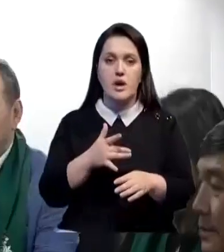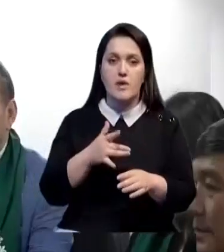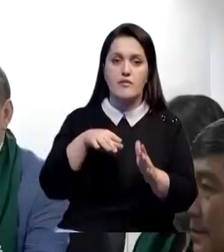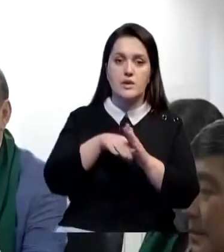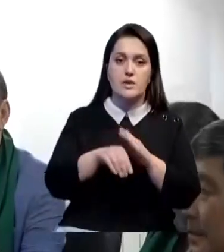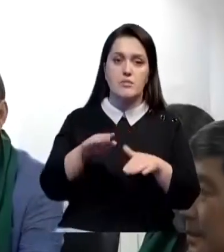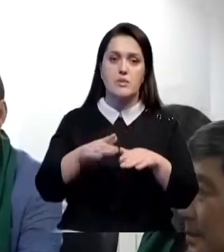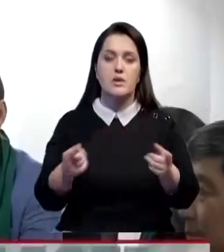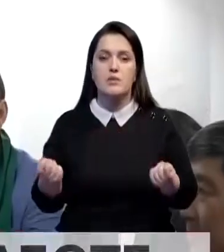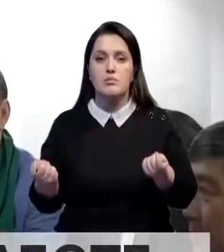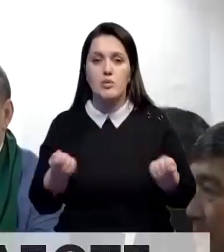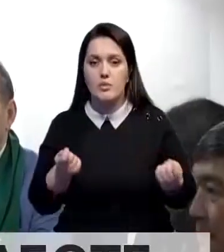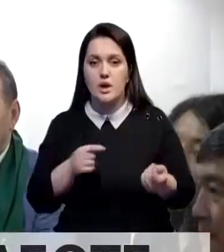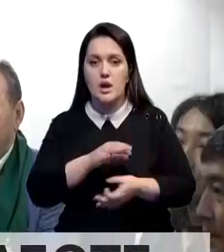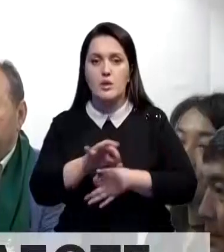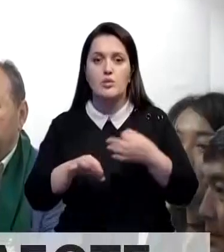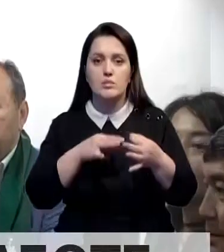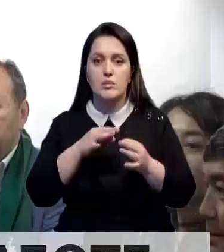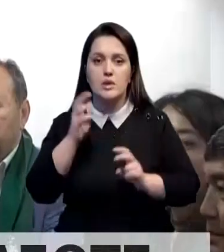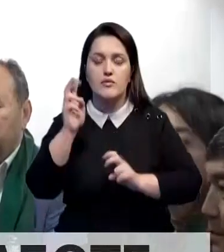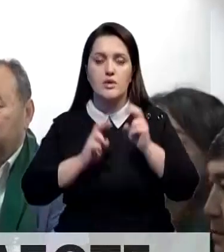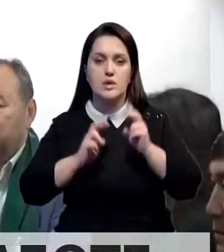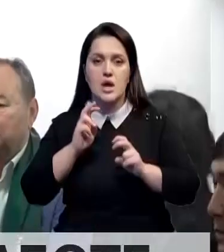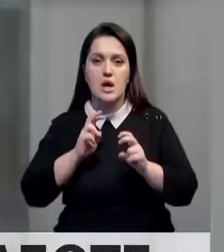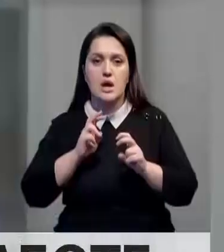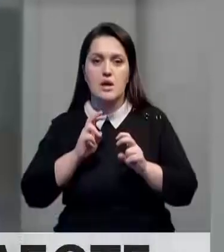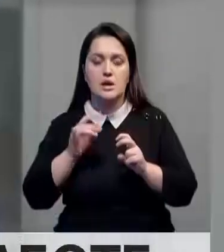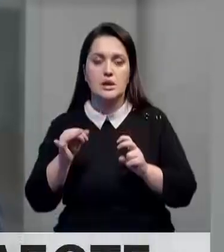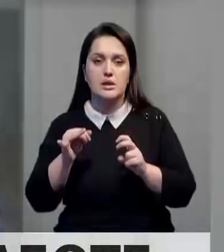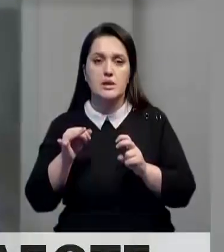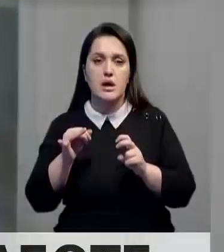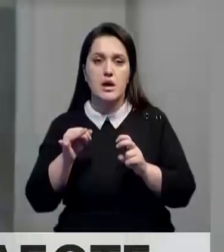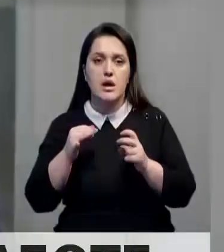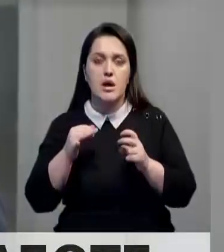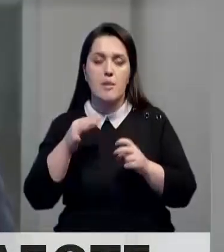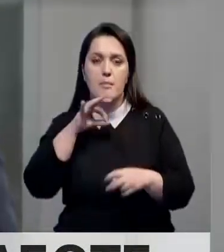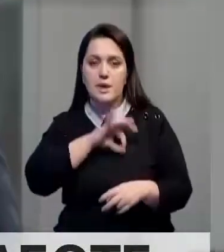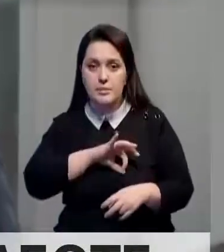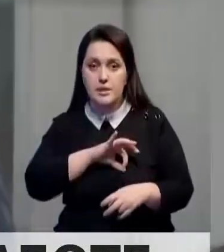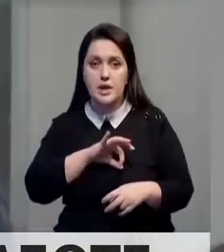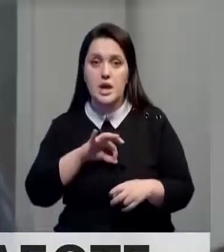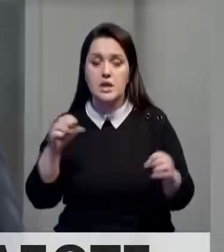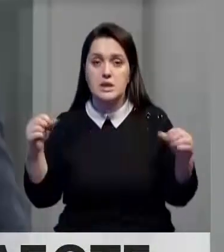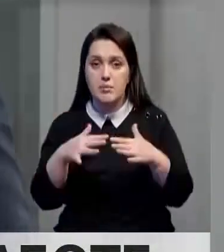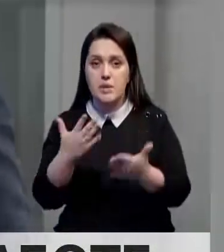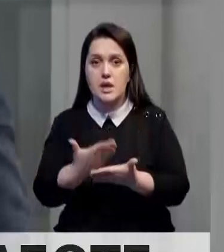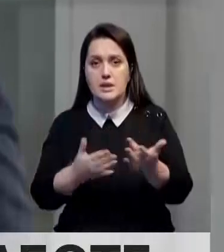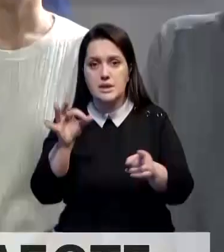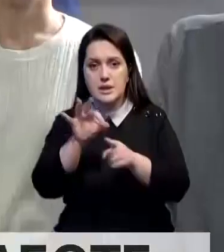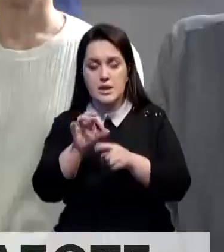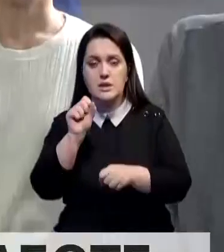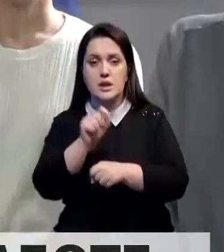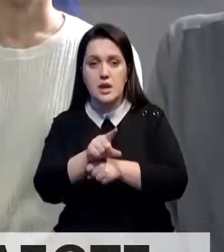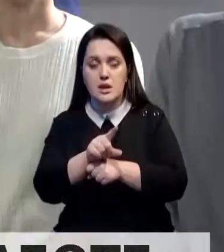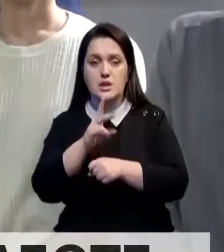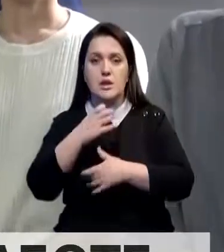компании, внедрившие в практику управления отходами производства и потребления. Собравшимся разъяснили цели и задачи партии